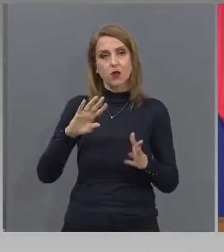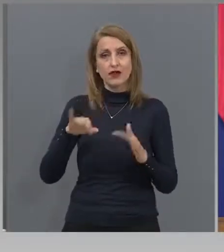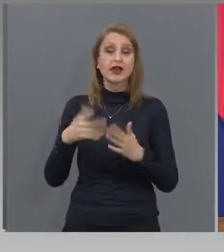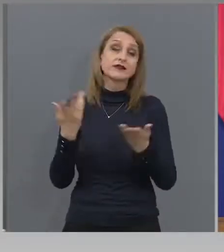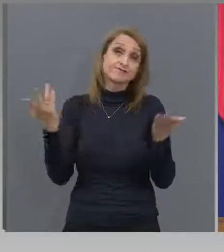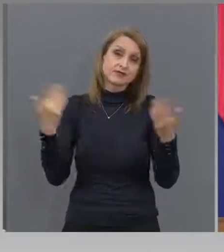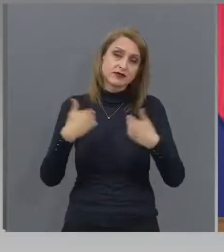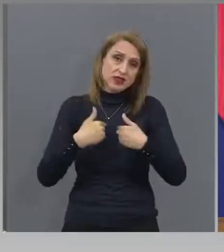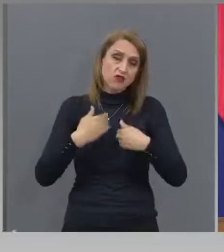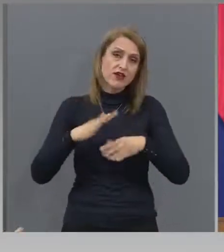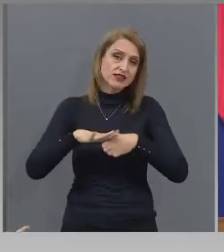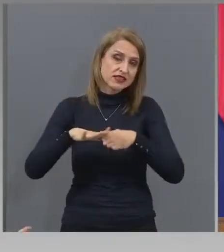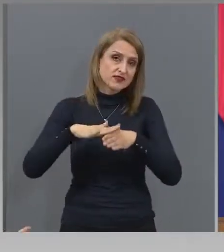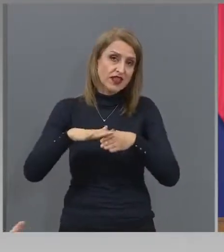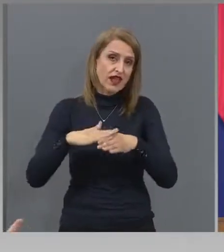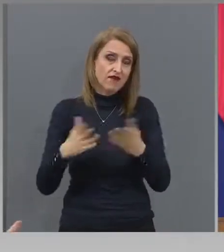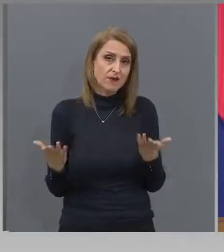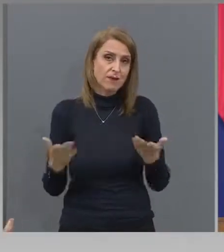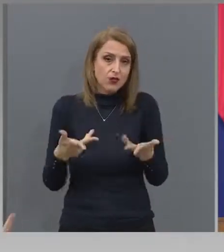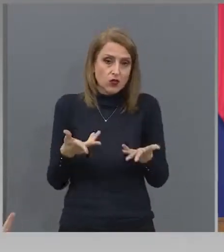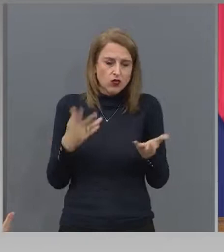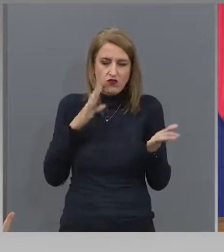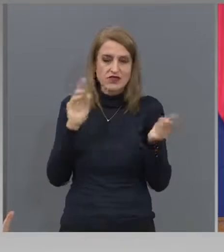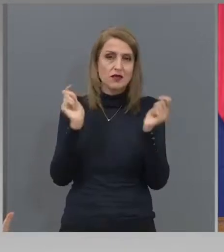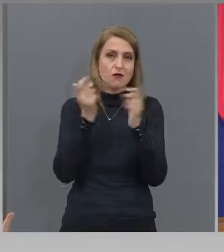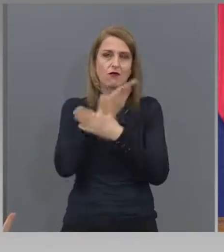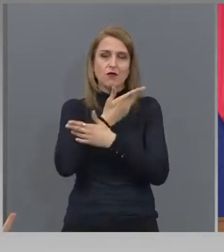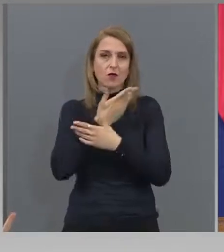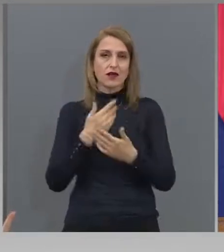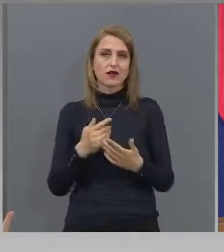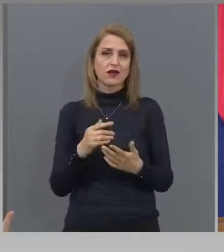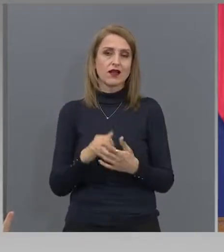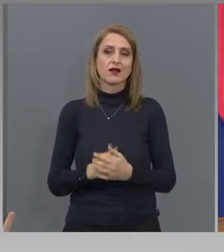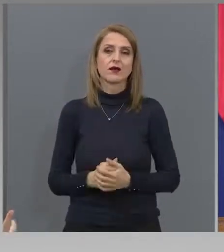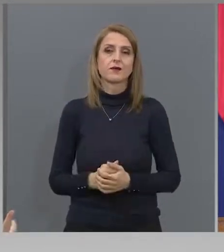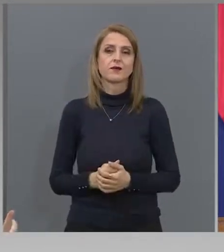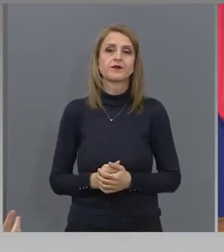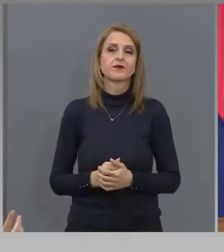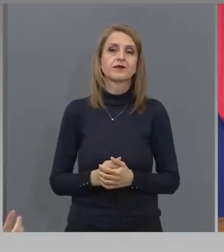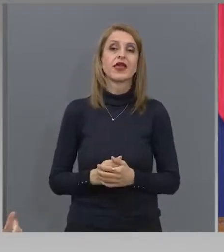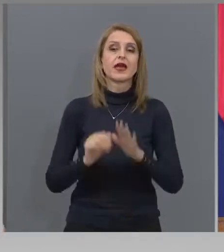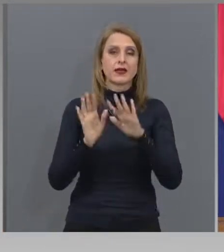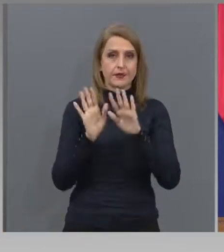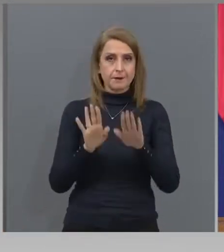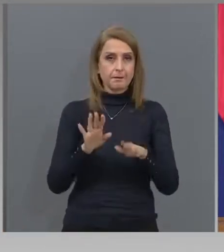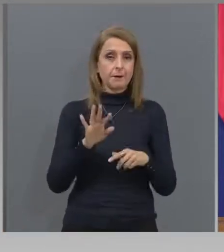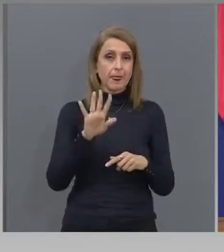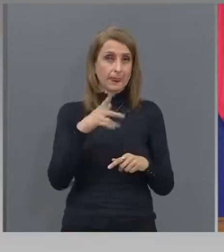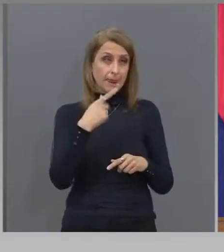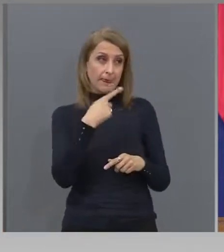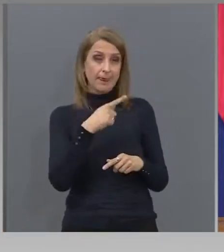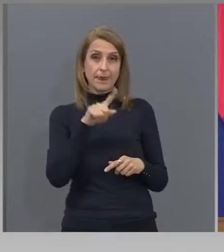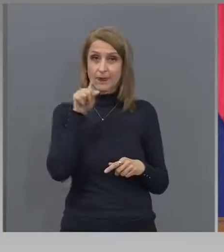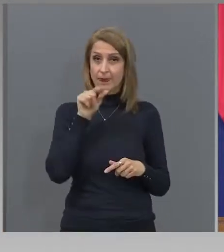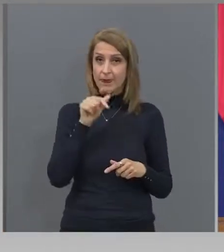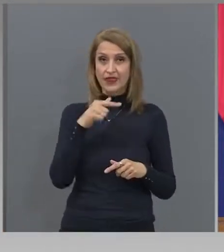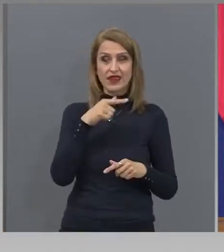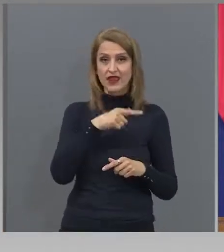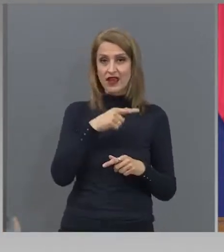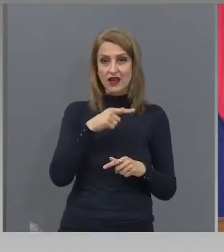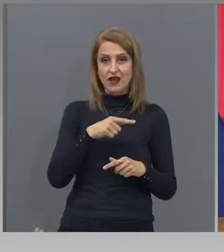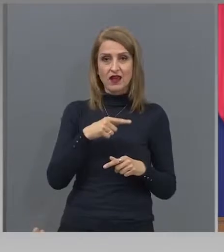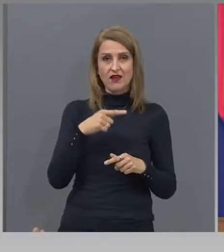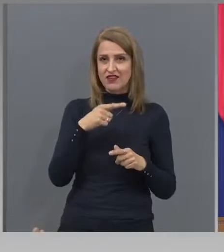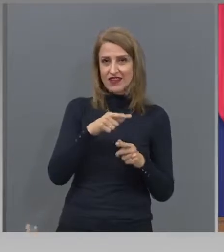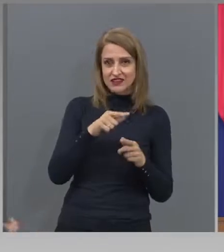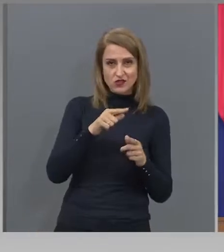извинявам, но казвам си как беше истината. Някой не го приема. предполагам, не сте сменил клубната, приятелно с червената въртовръзка, но